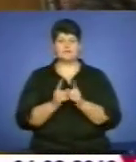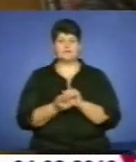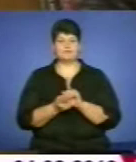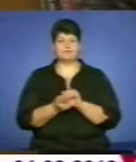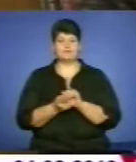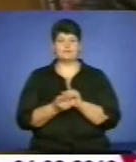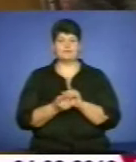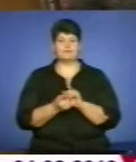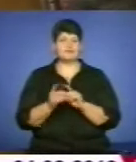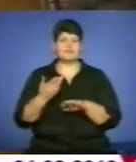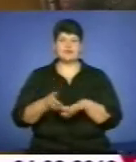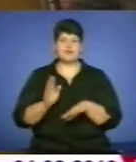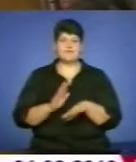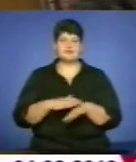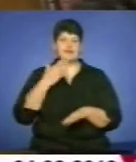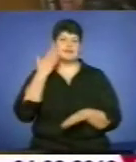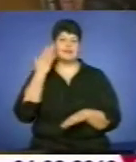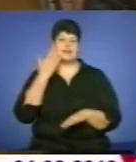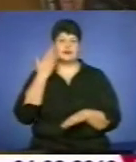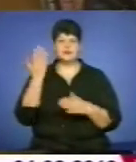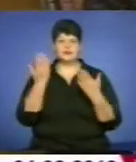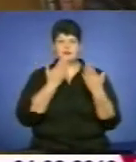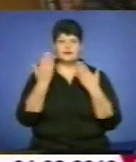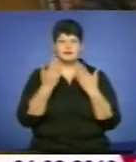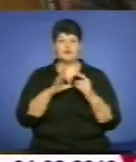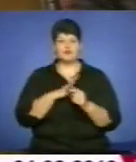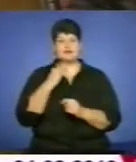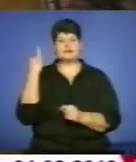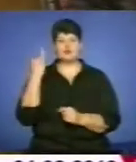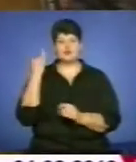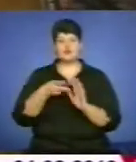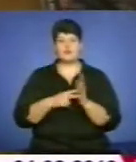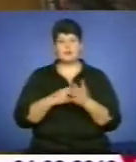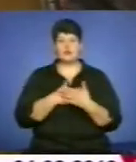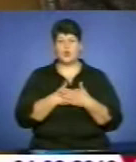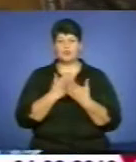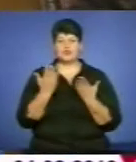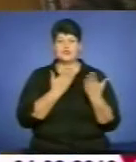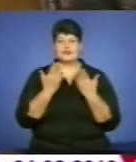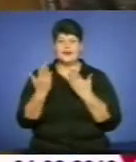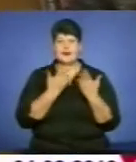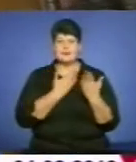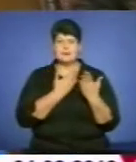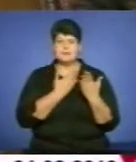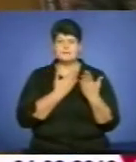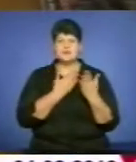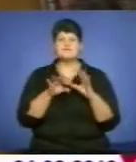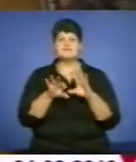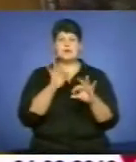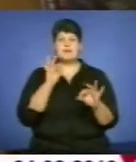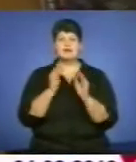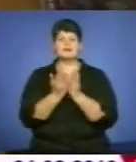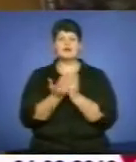Жанр неважкий, легкий. Я що з історичного плану теж люблю читати. То коли обираєте книгу для вас,